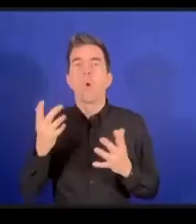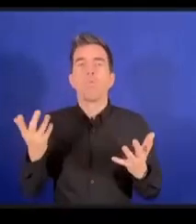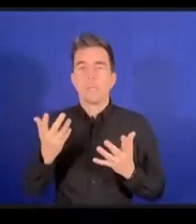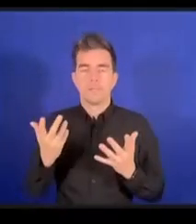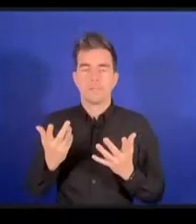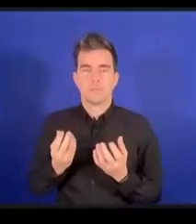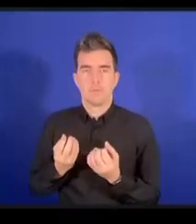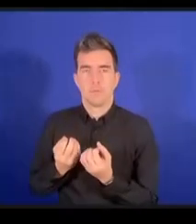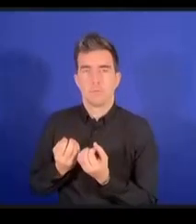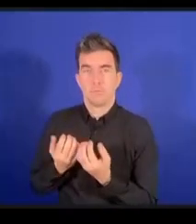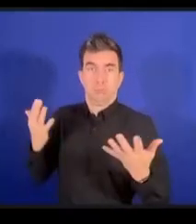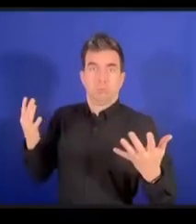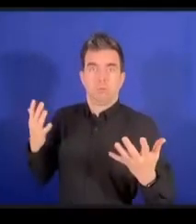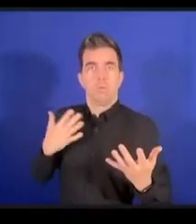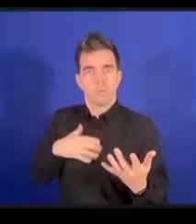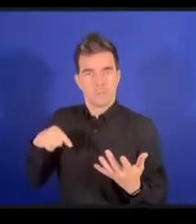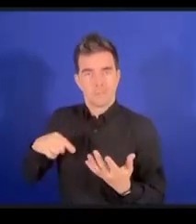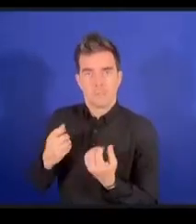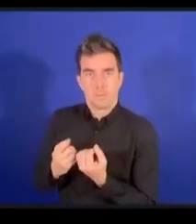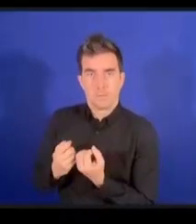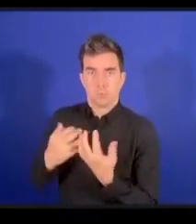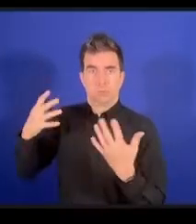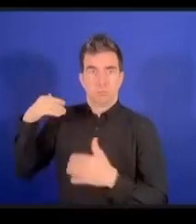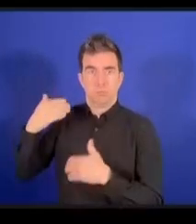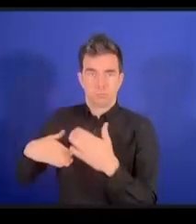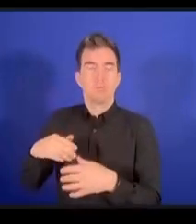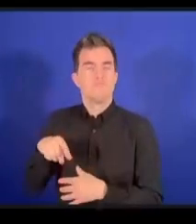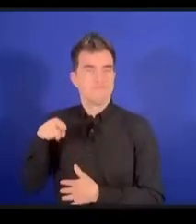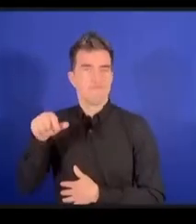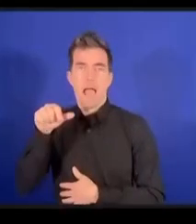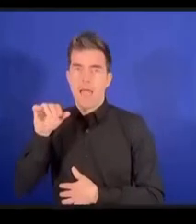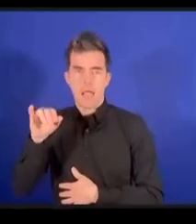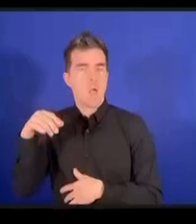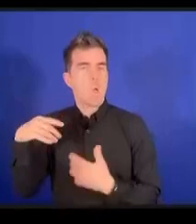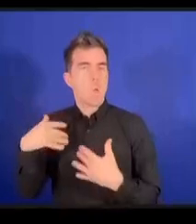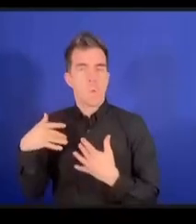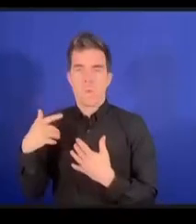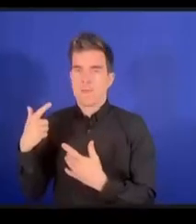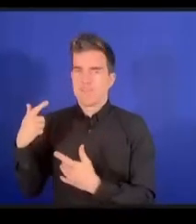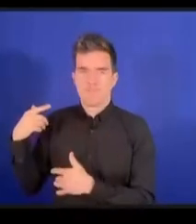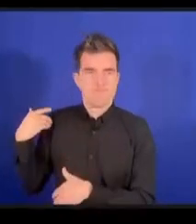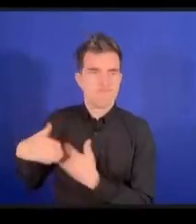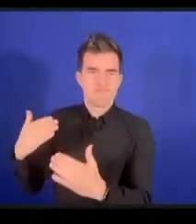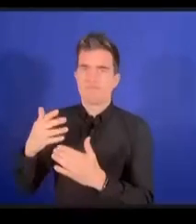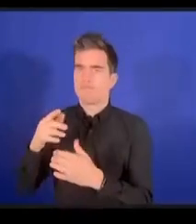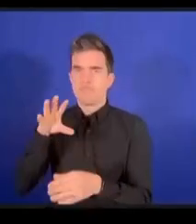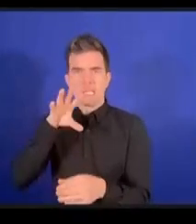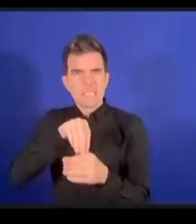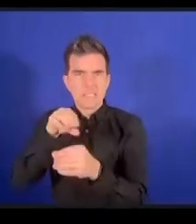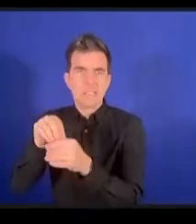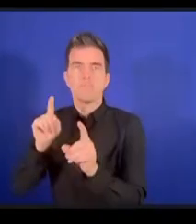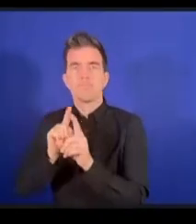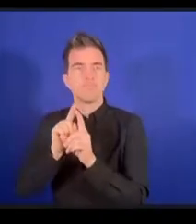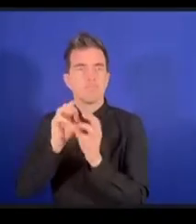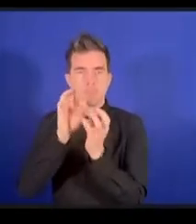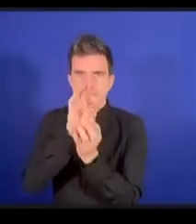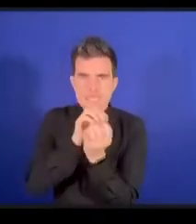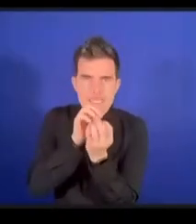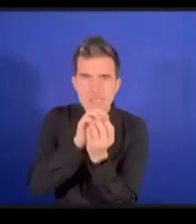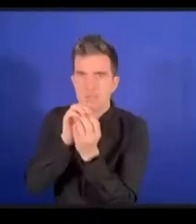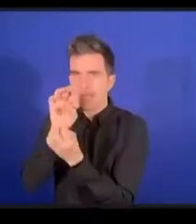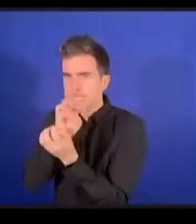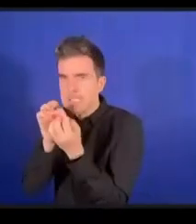pouvoir gérer les choses quantitativement sur Internet. Et d'ailleurs, l'intelligence artificielle peut améliorer beaucoup de choses grâce à des